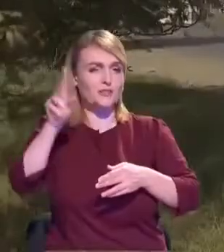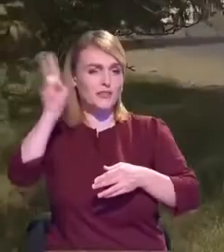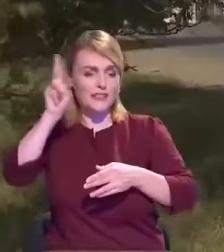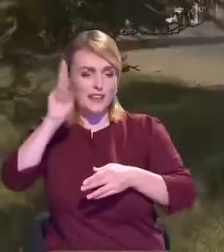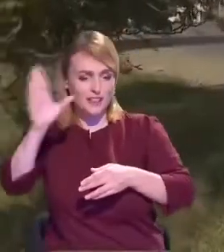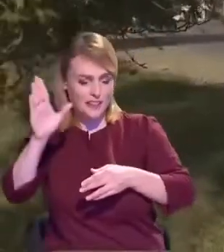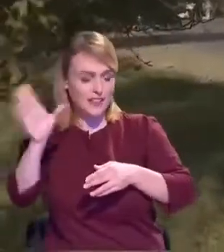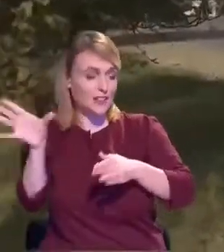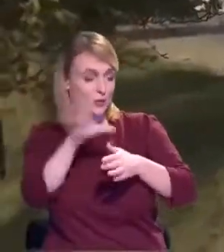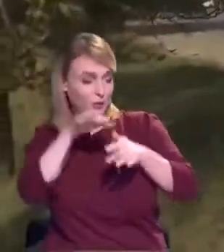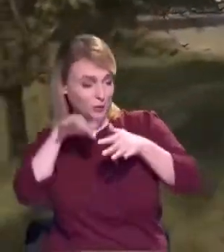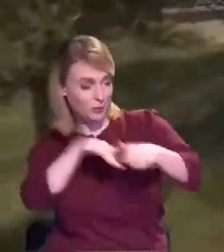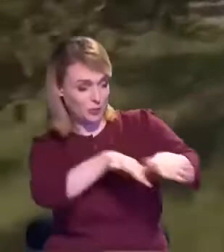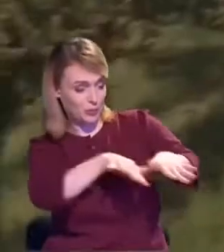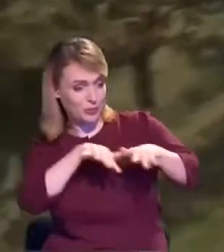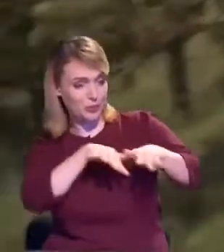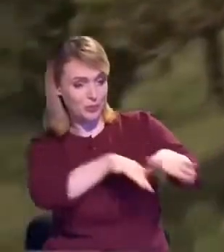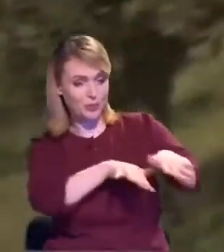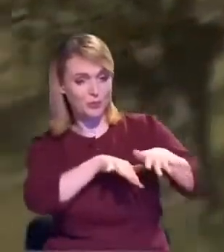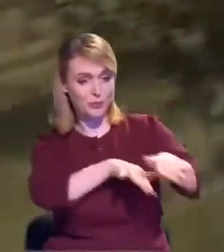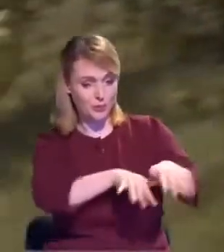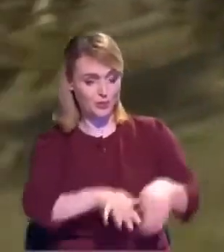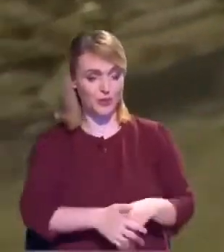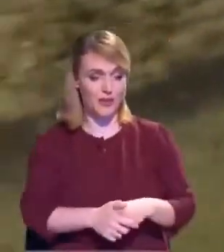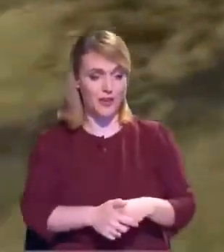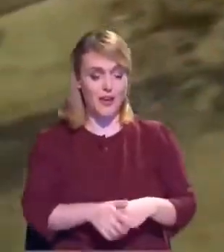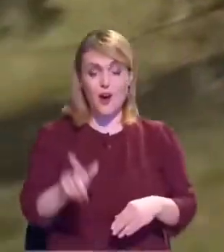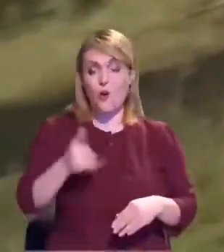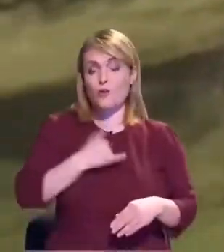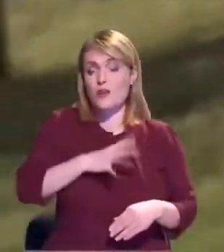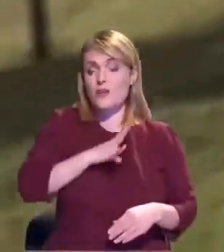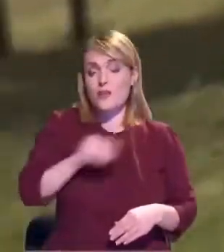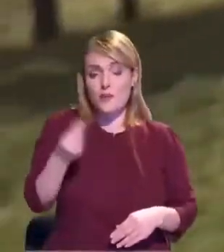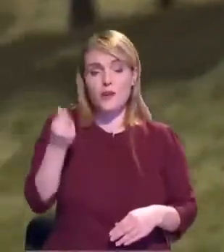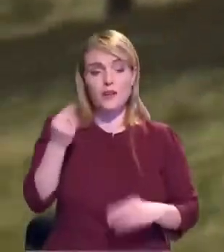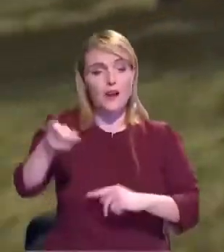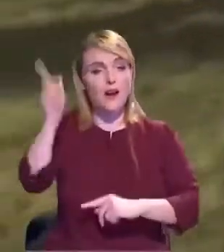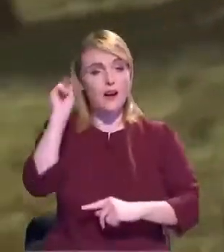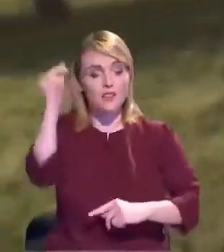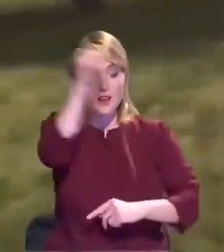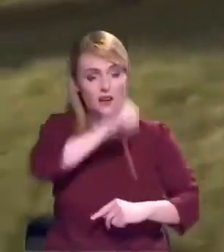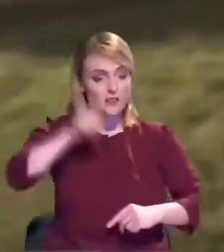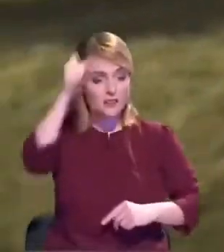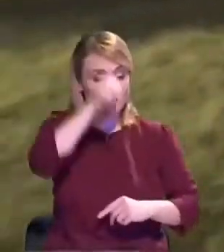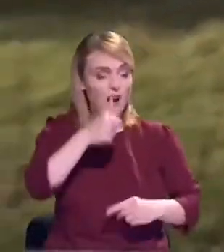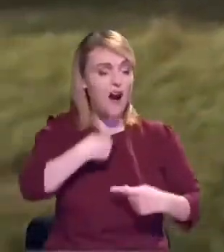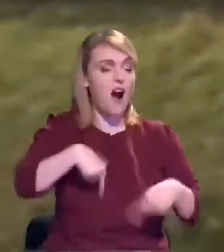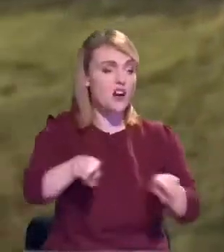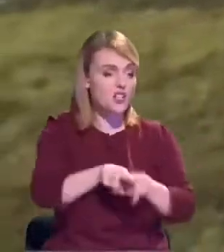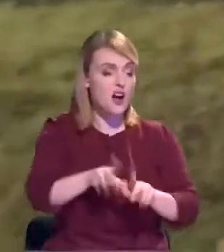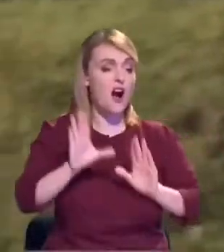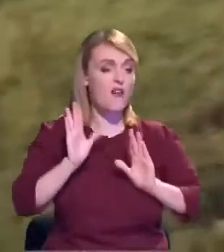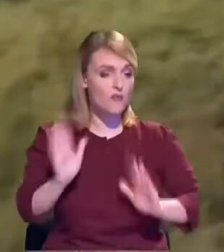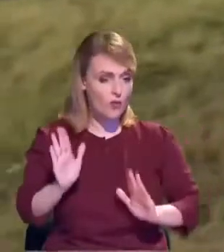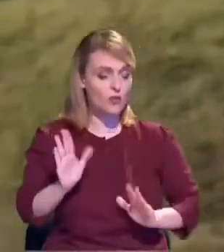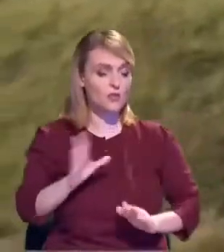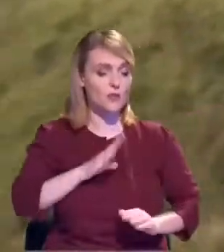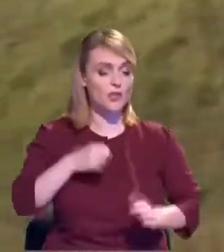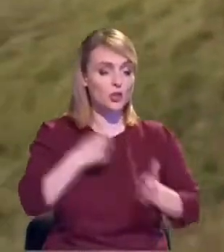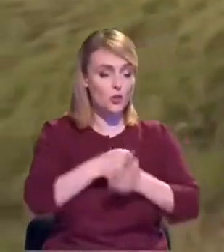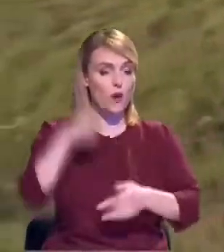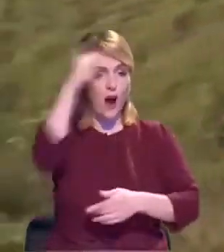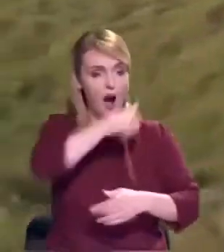Neavând surse, neavând gestionare în anii cei grei, așa a fost până în 2018.